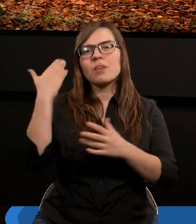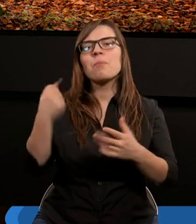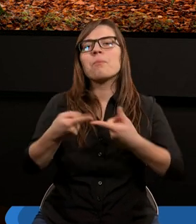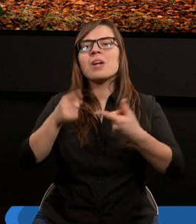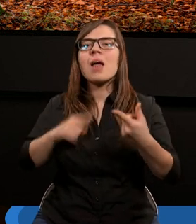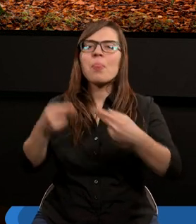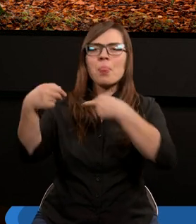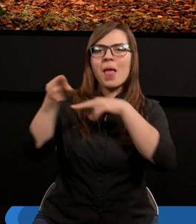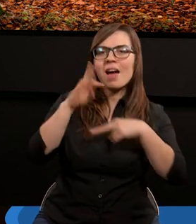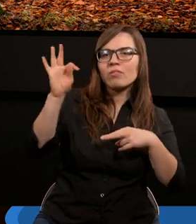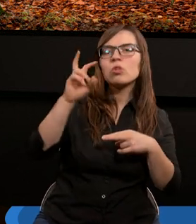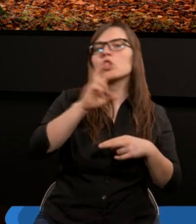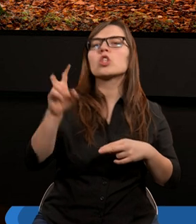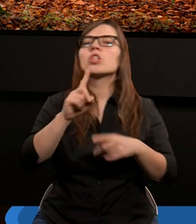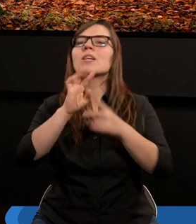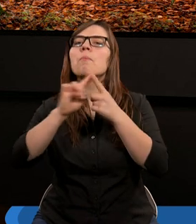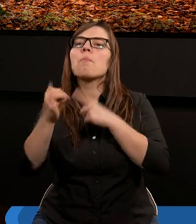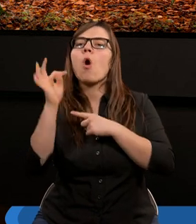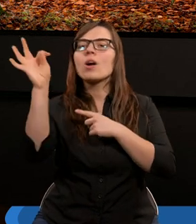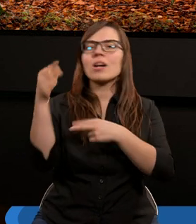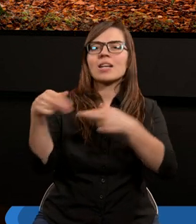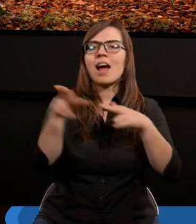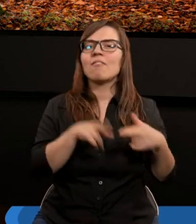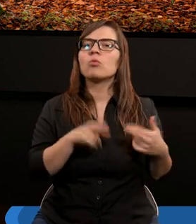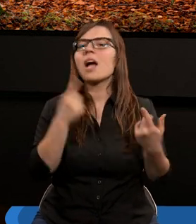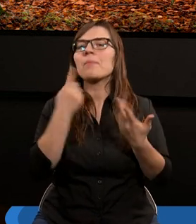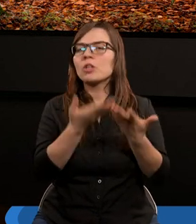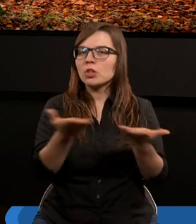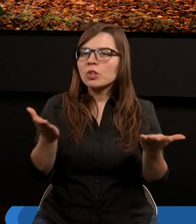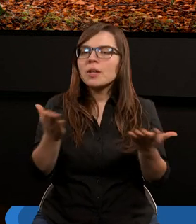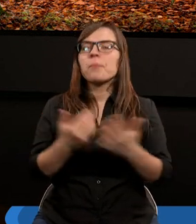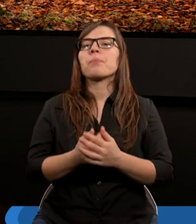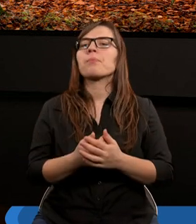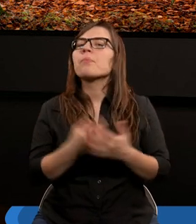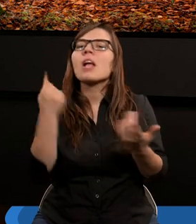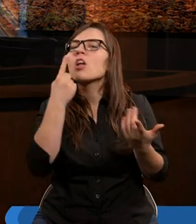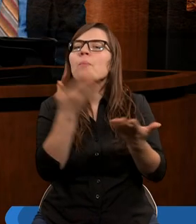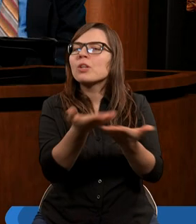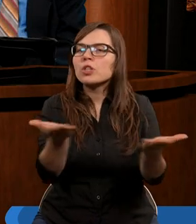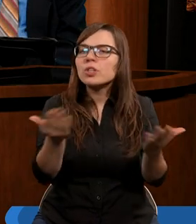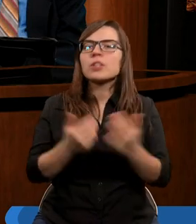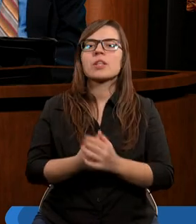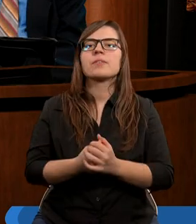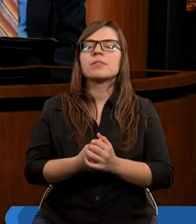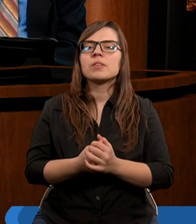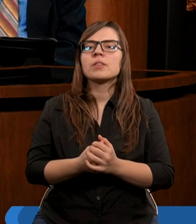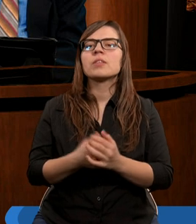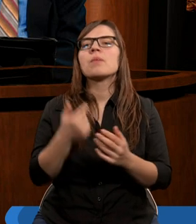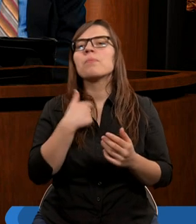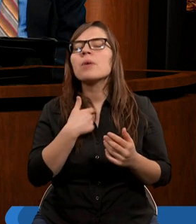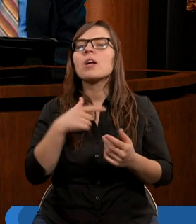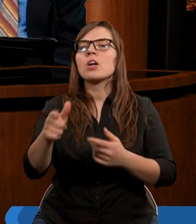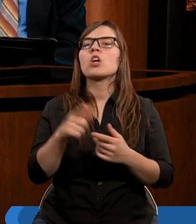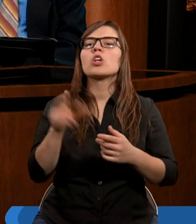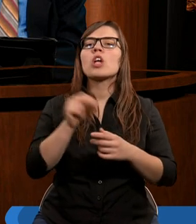swoim nawróceniem, czy po swoim nawróceniu. Co Wy myślicie? Znaczy się